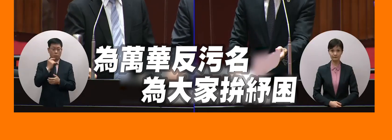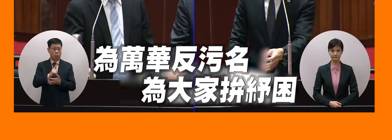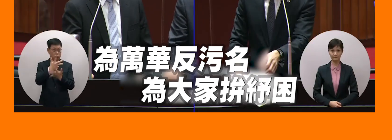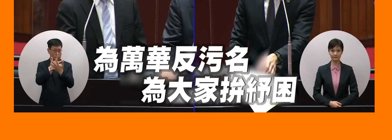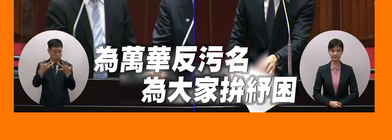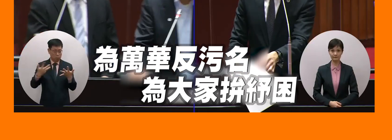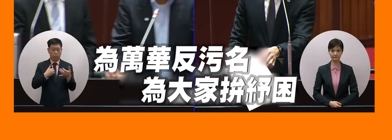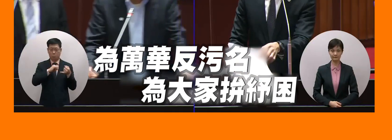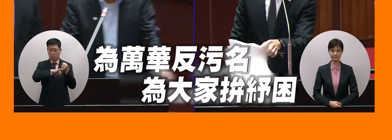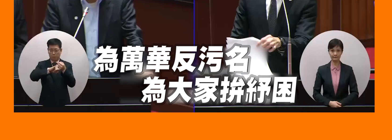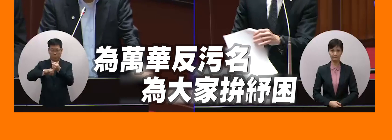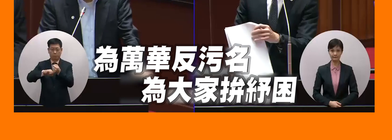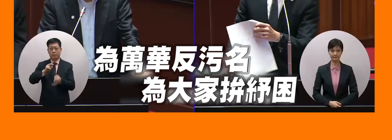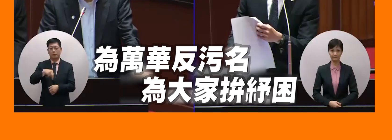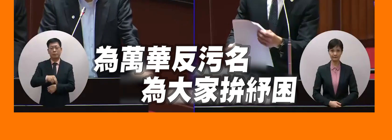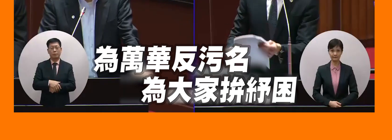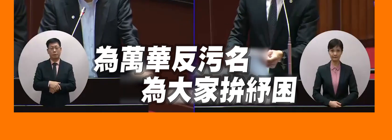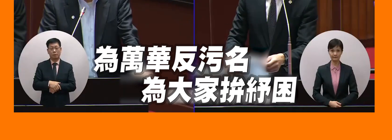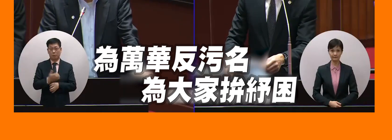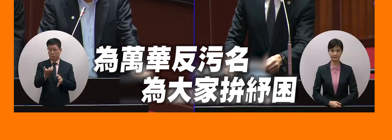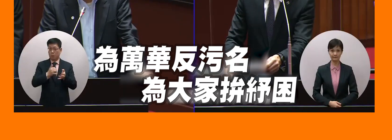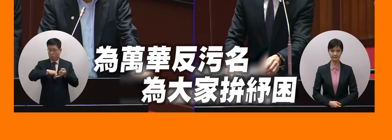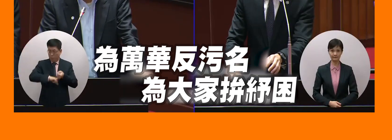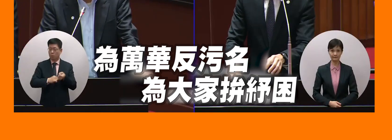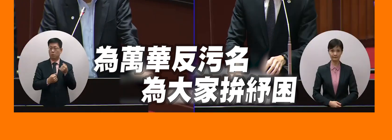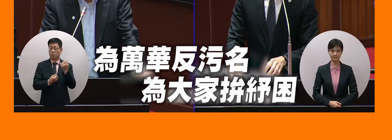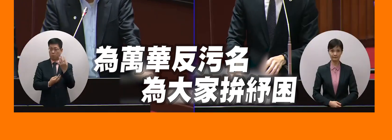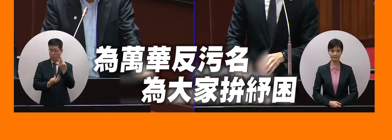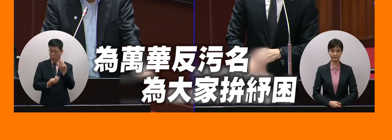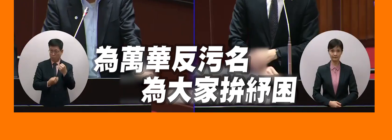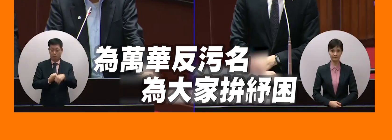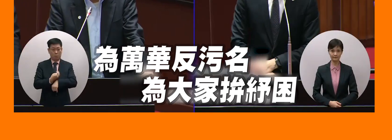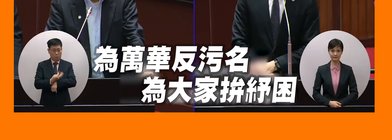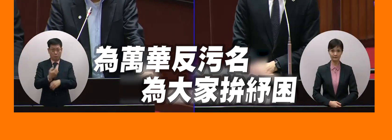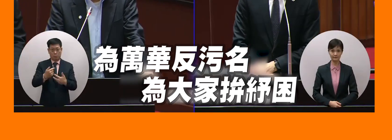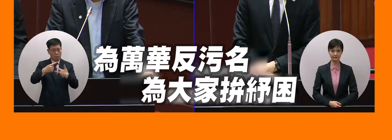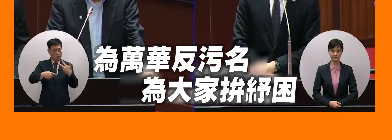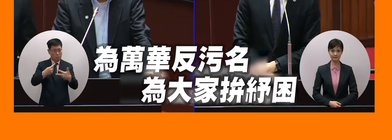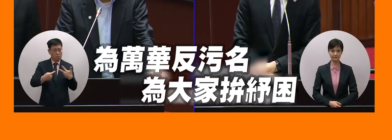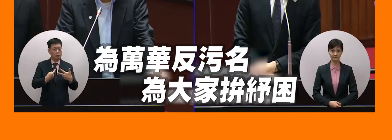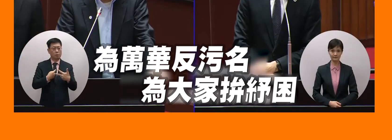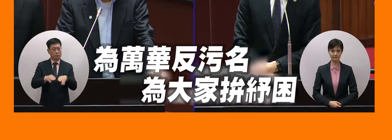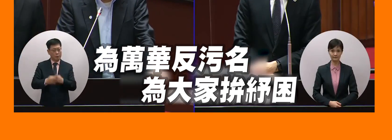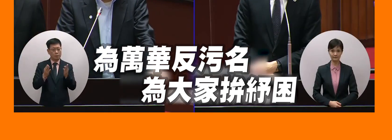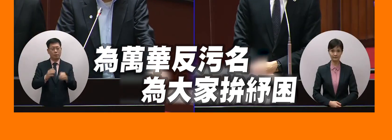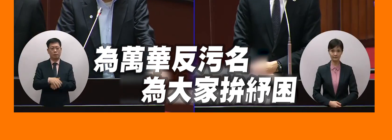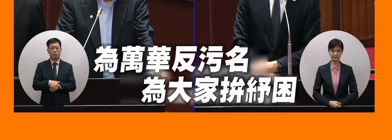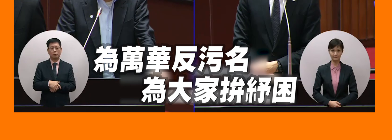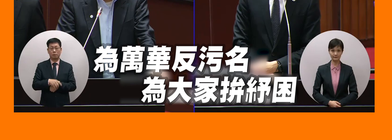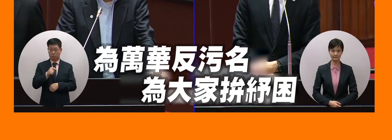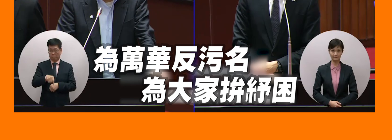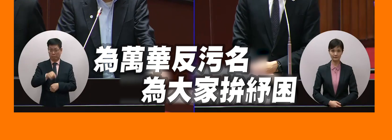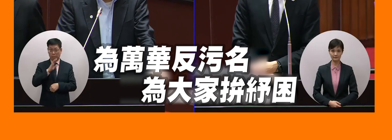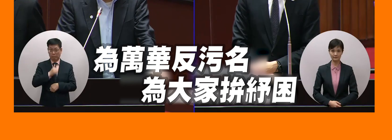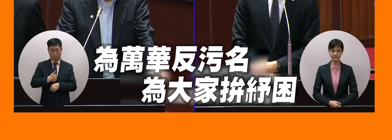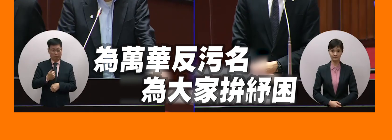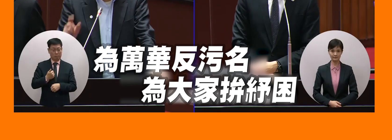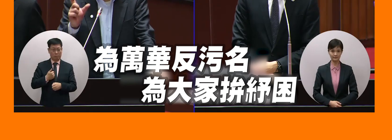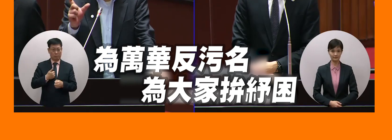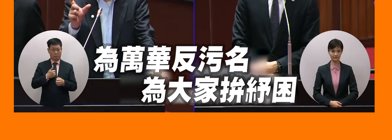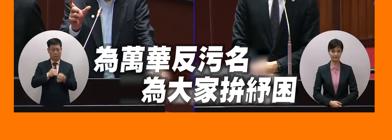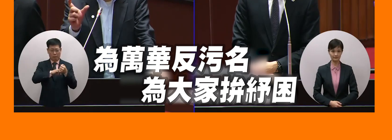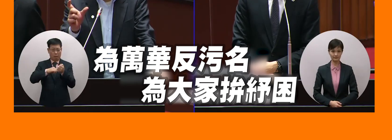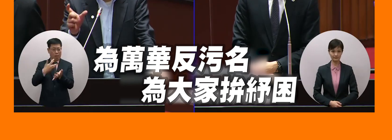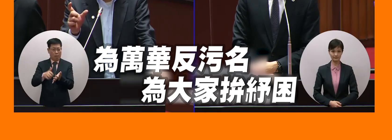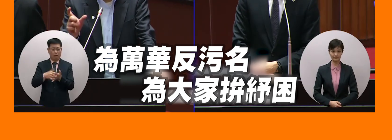網可以來做預約預約一個時間開放一個禮拜現在因為這個農業不太大還有